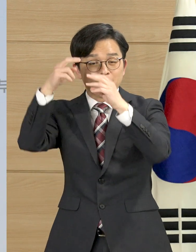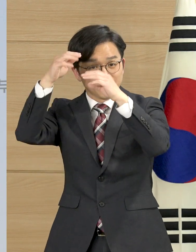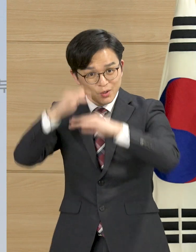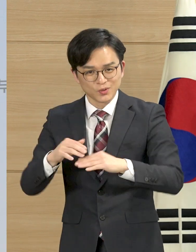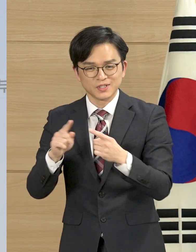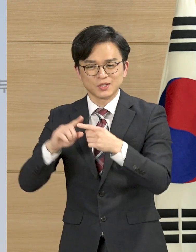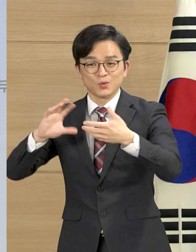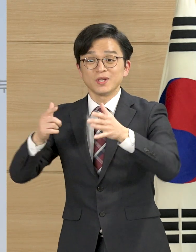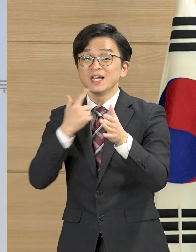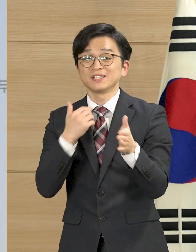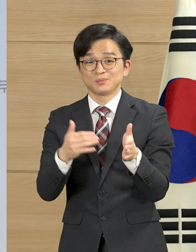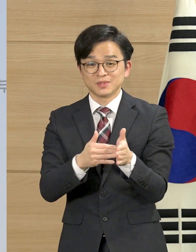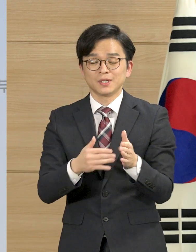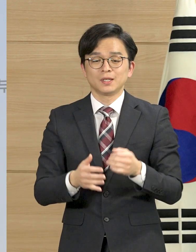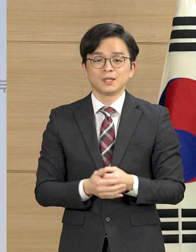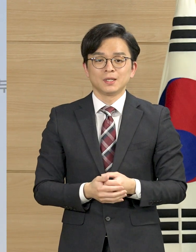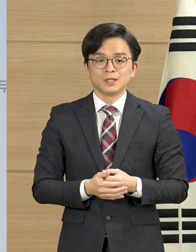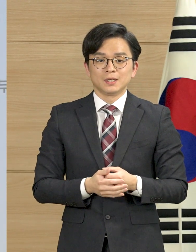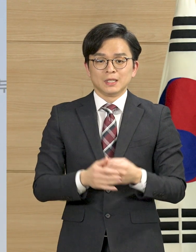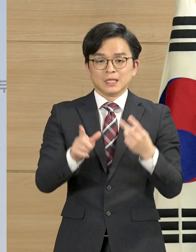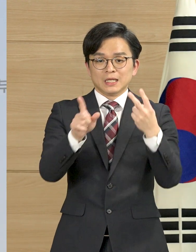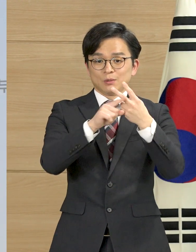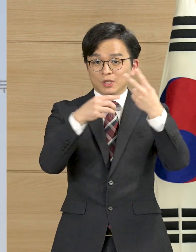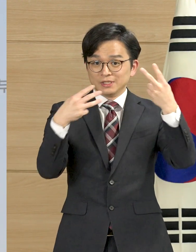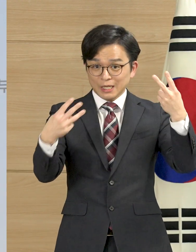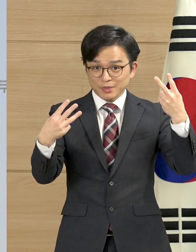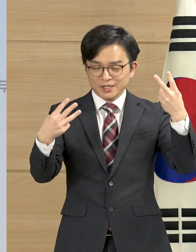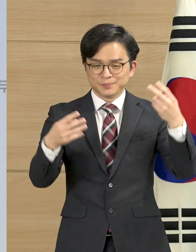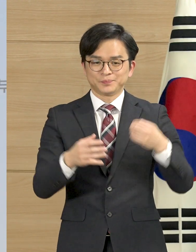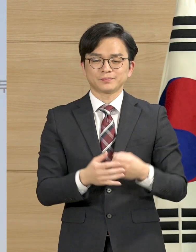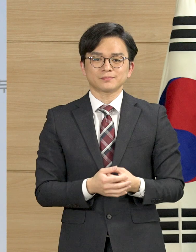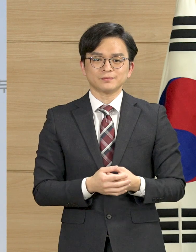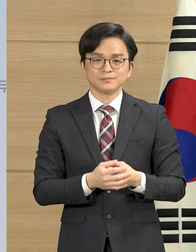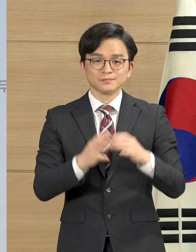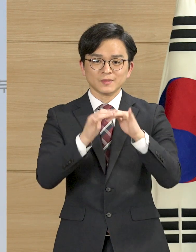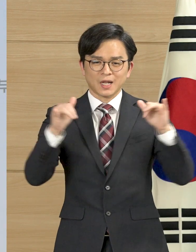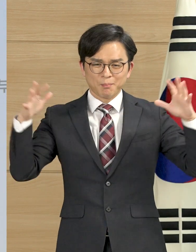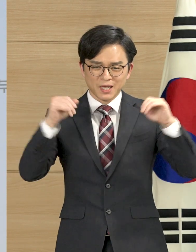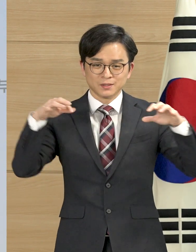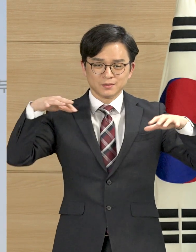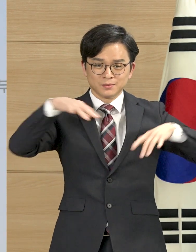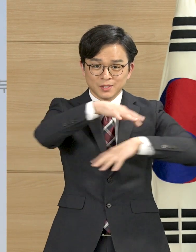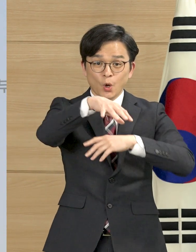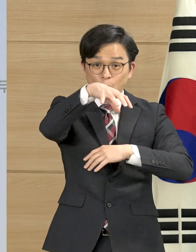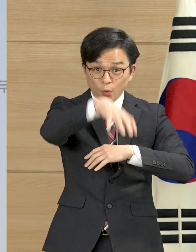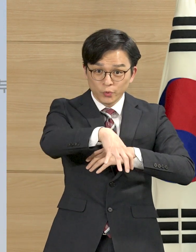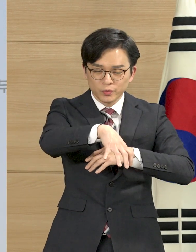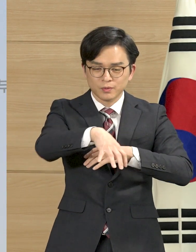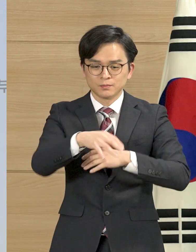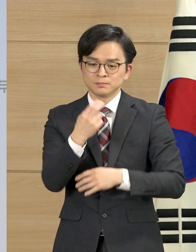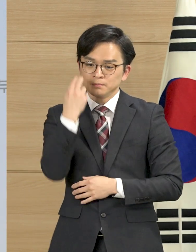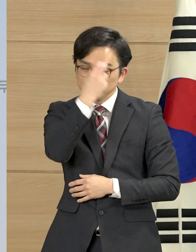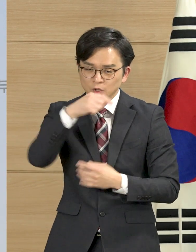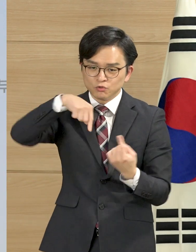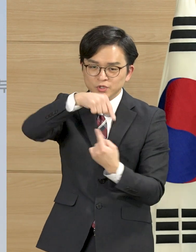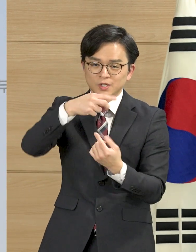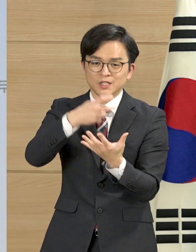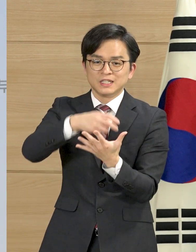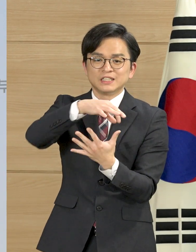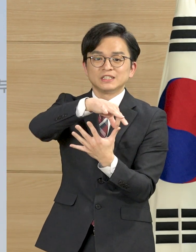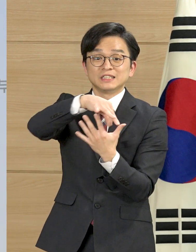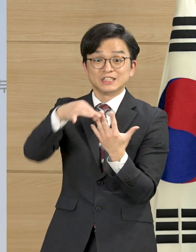논의되었습니다. 중수본은 지난 2월 3일 다중이용시설의 방역강화를 위한 지침을